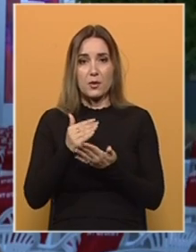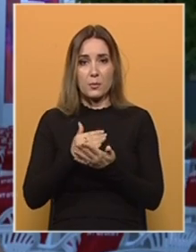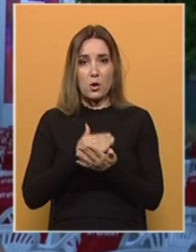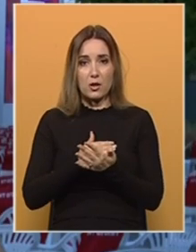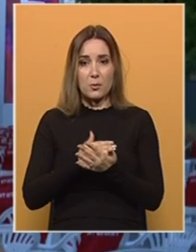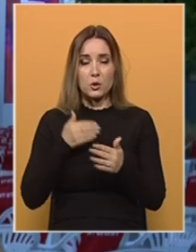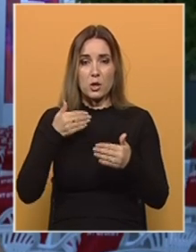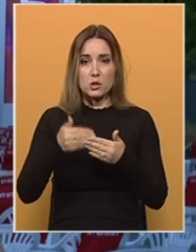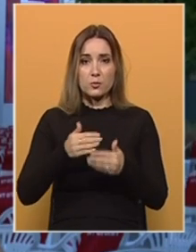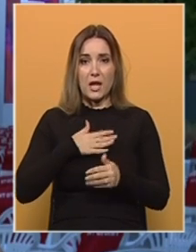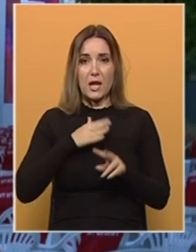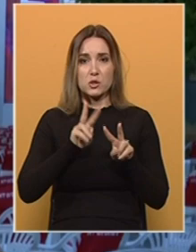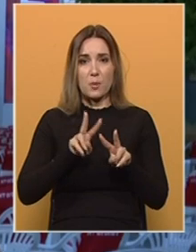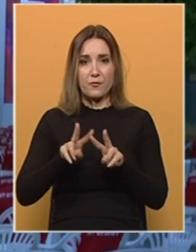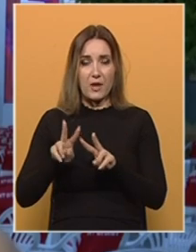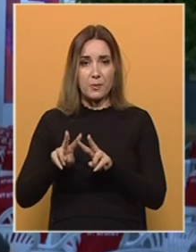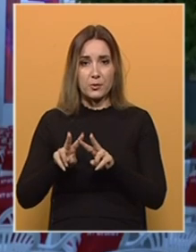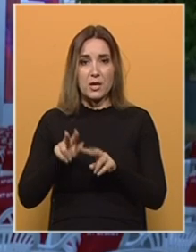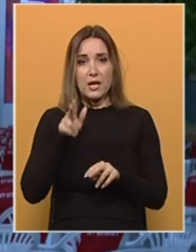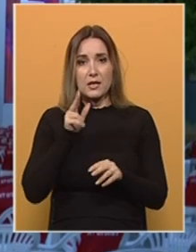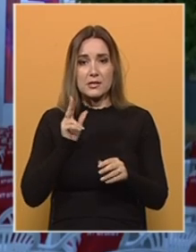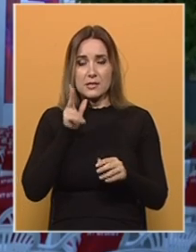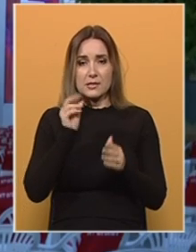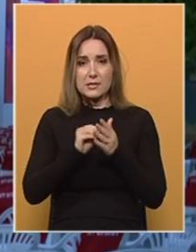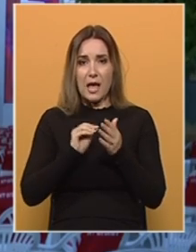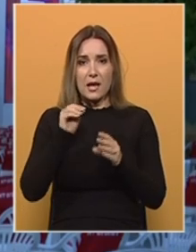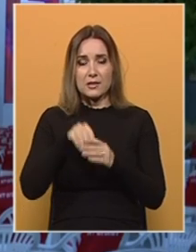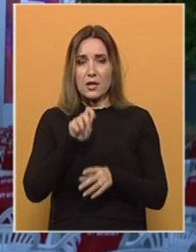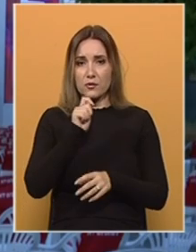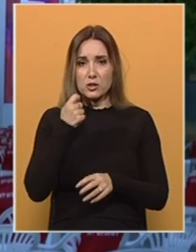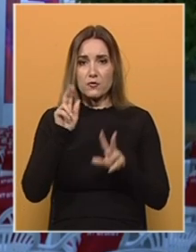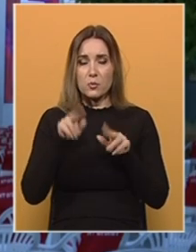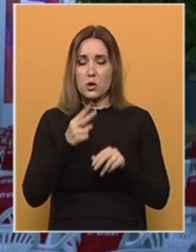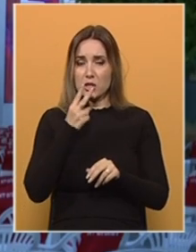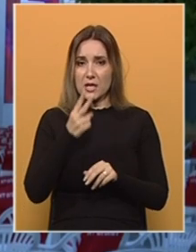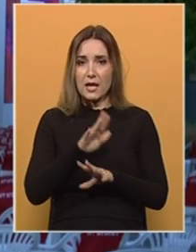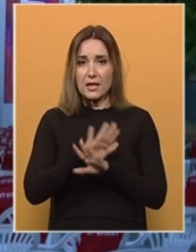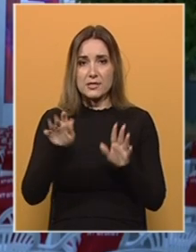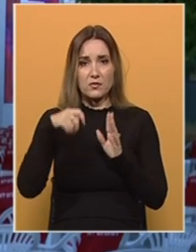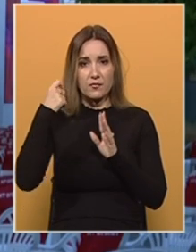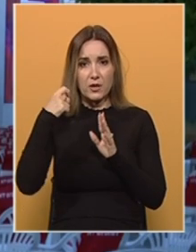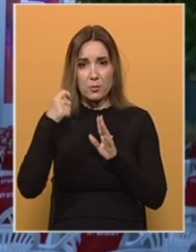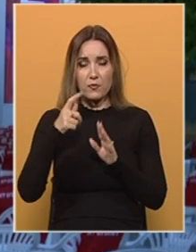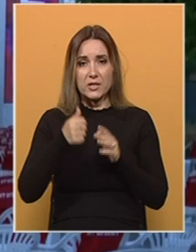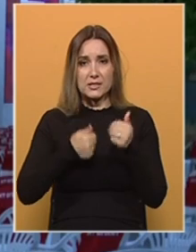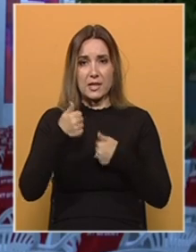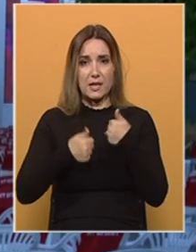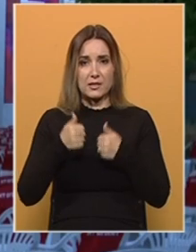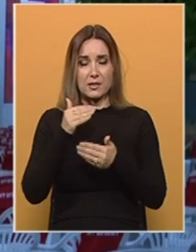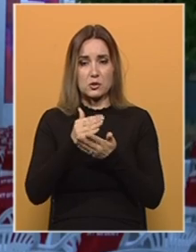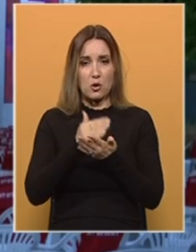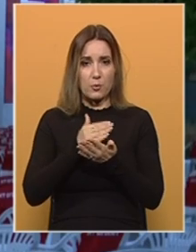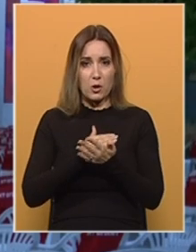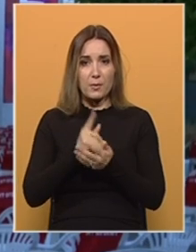odnosno dostupno na našem webu, zahtjevam za nekakve šifre tamo, moći se gledati svi filmovi iz natjecateljskog programa,